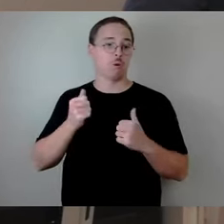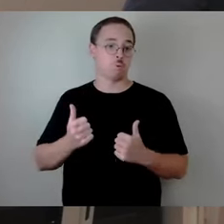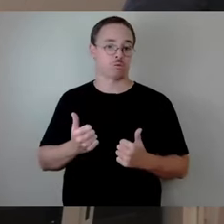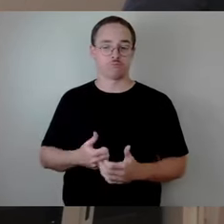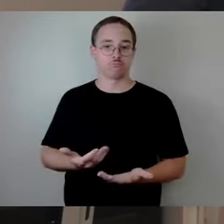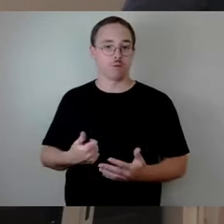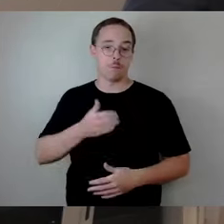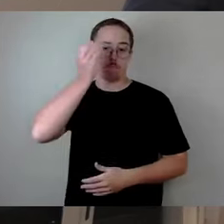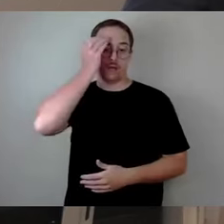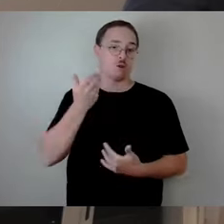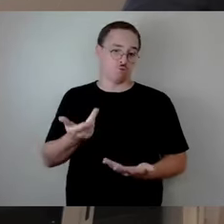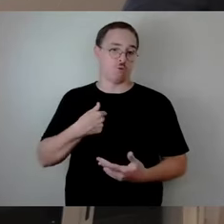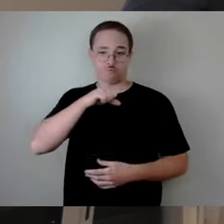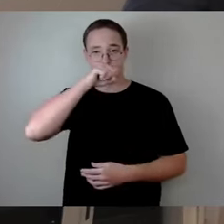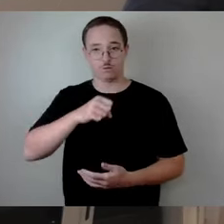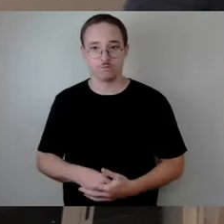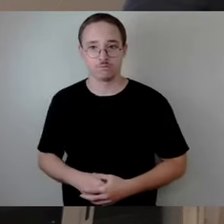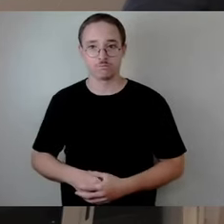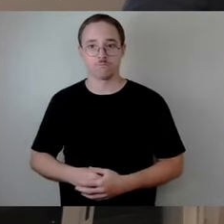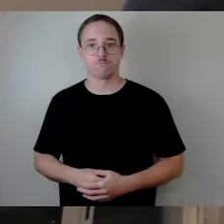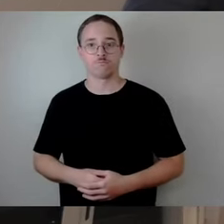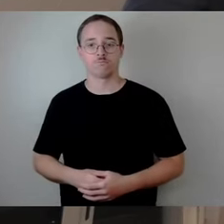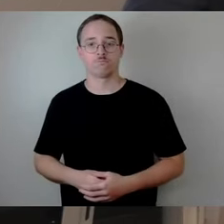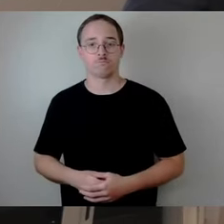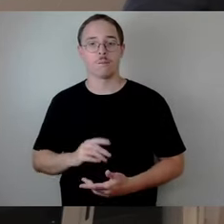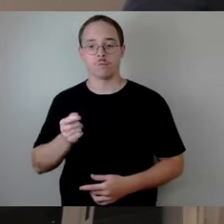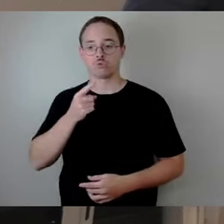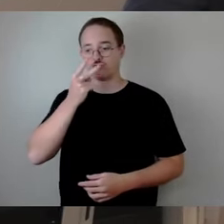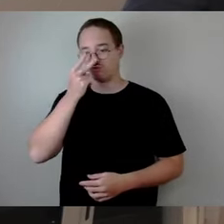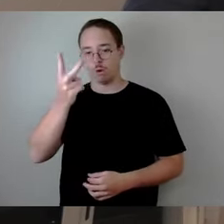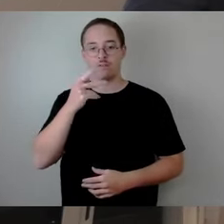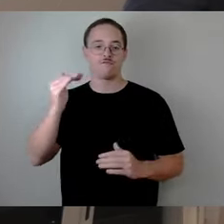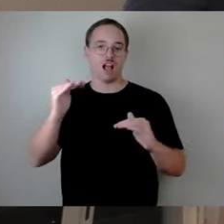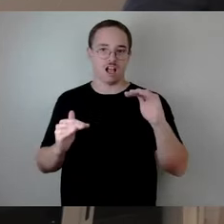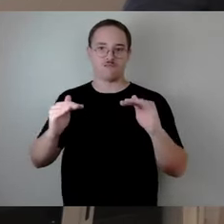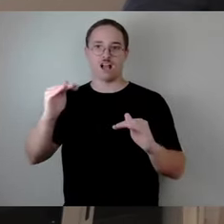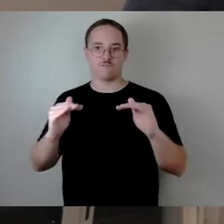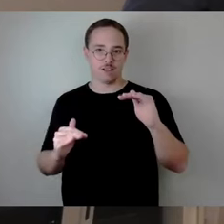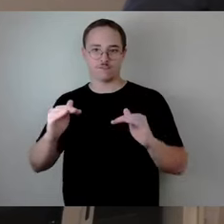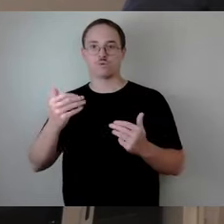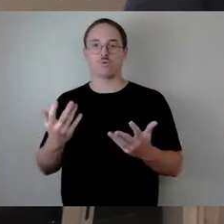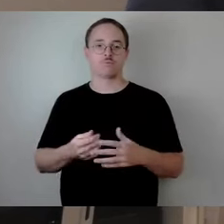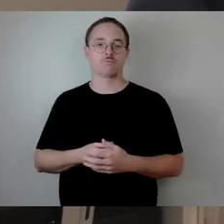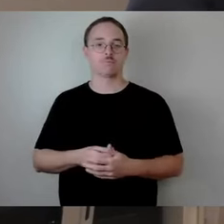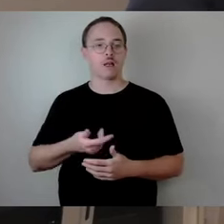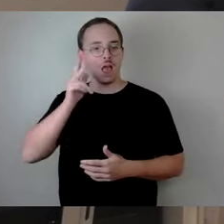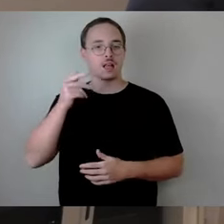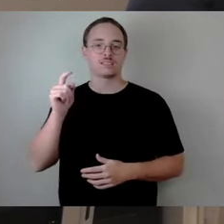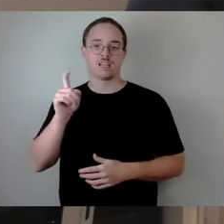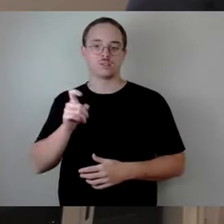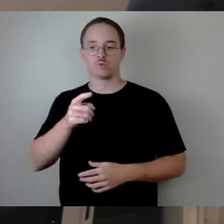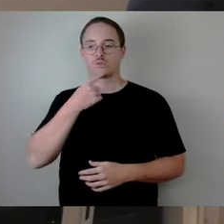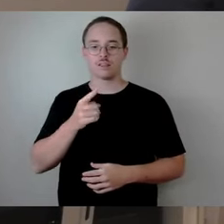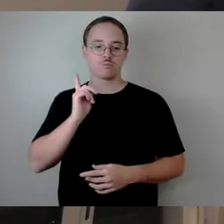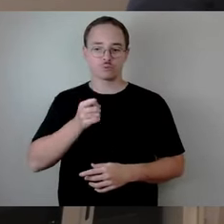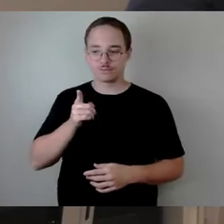alles in der Waage ist. Und wenn jetzt Herr Zastrow sagt, wir müssen das bauen und das bauen und das bauen, kann ja sein. Aber die Frage ist